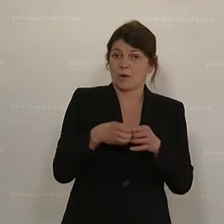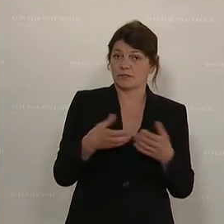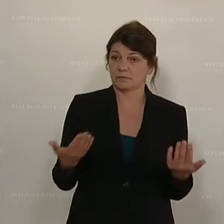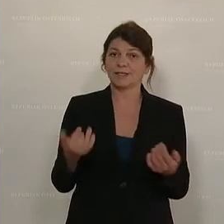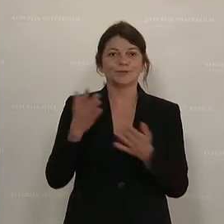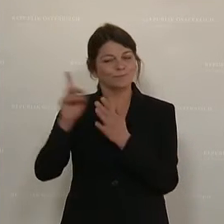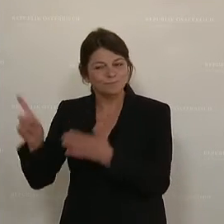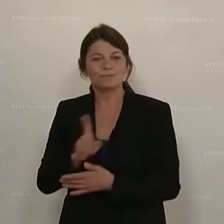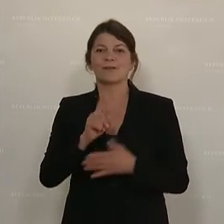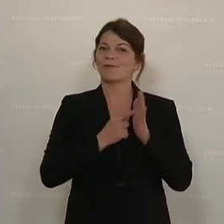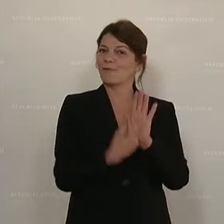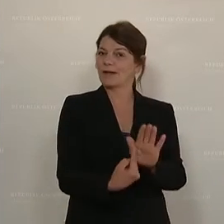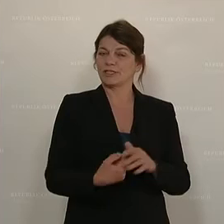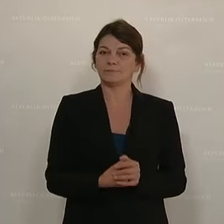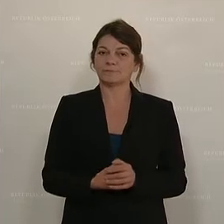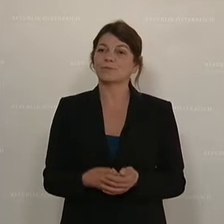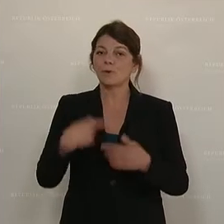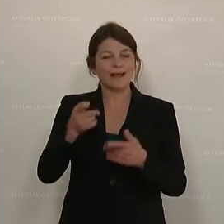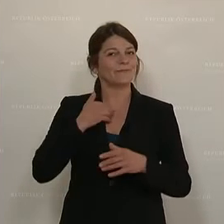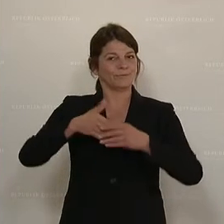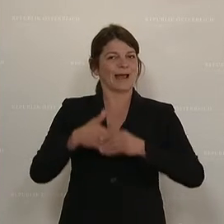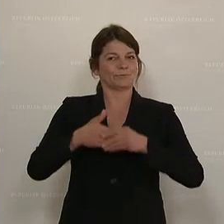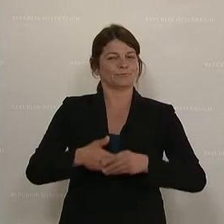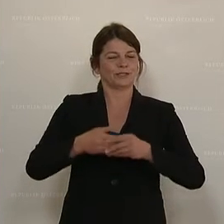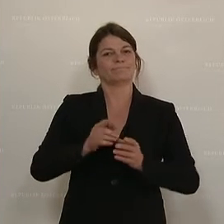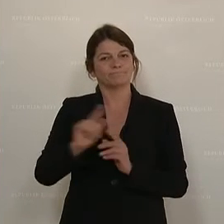vorgestellt und verabschiedet wurden.